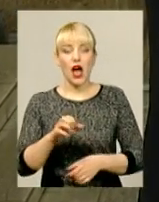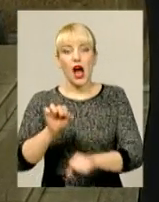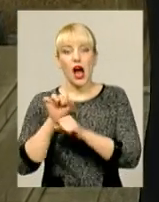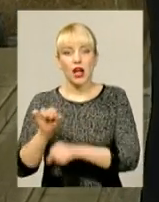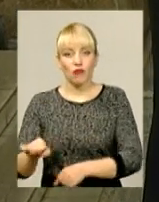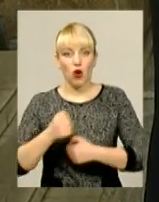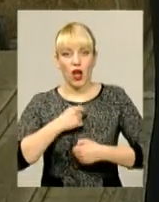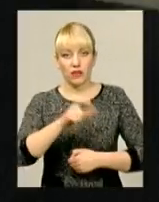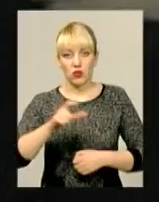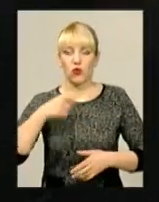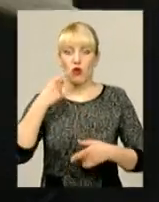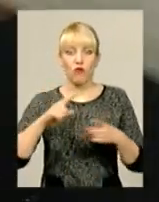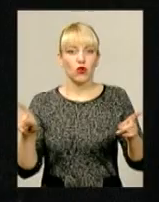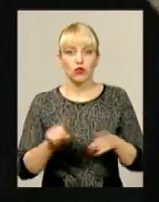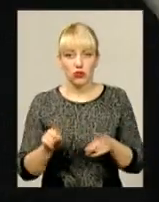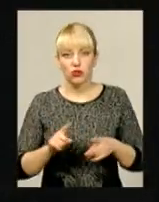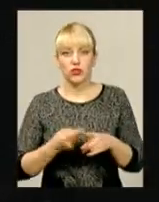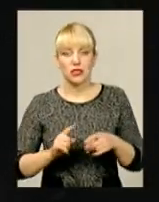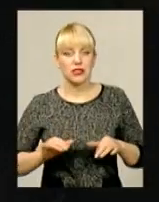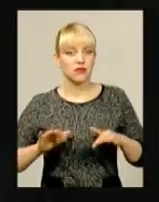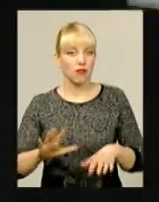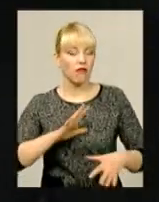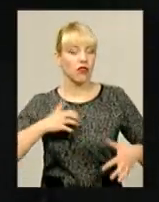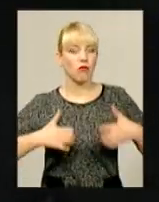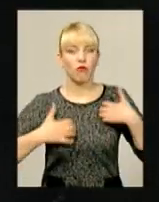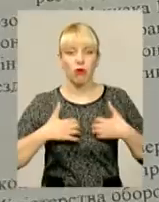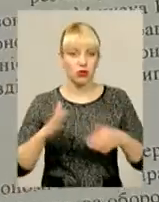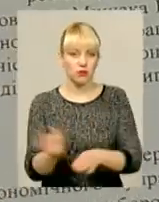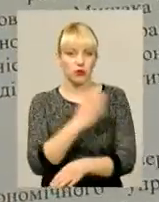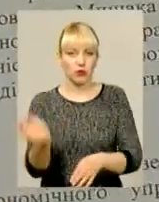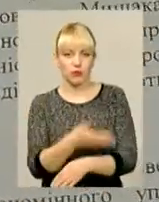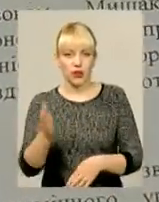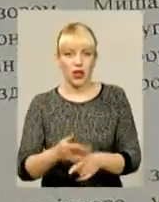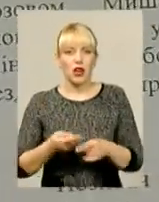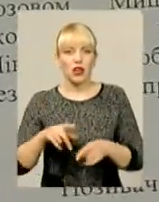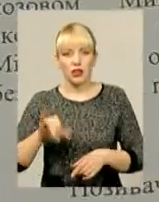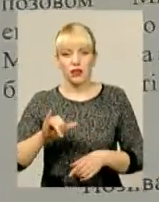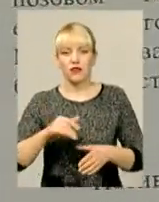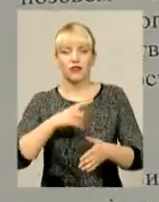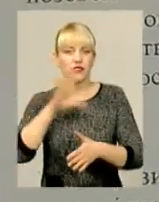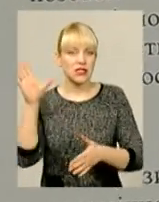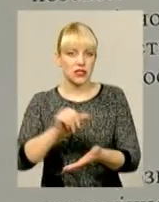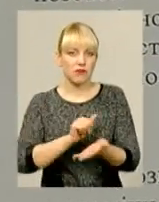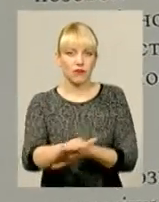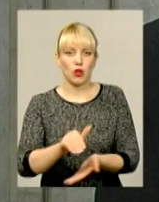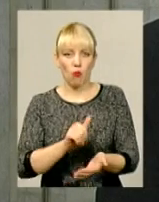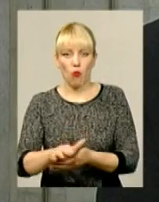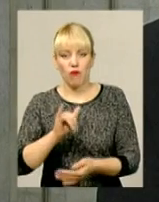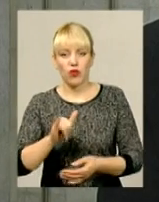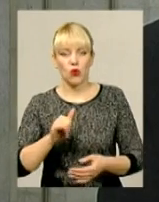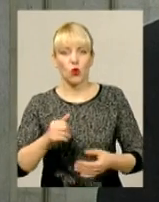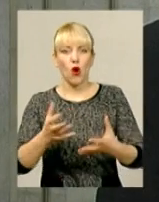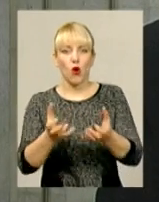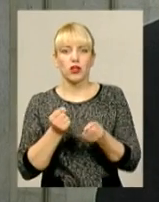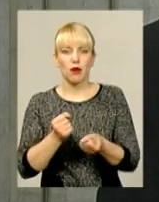військових стверджує, ці справи розглядалися поспіхом і конвейером. Вердикт усім чотирьом відмовити в отриманні бойових. При